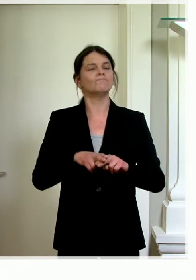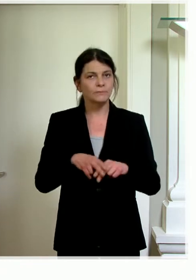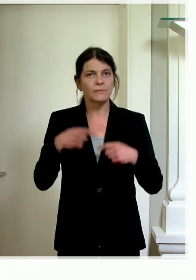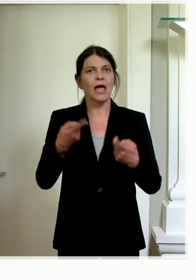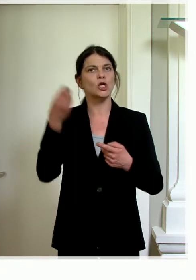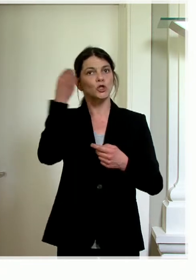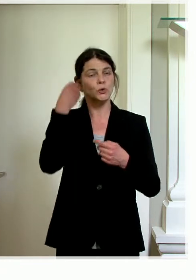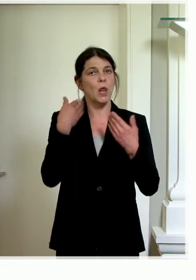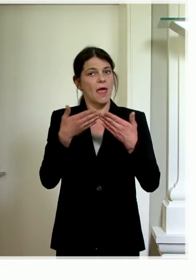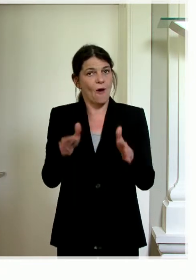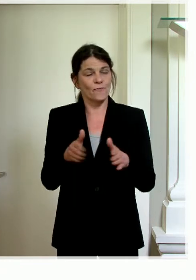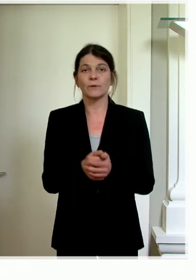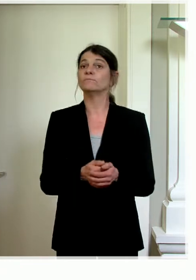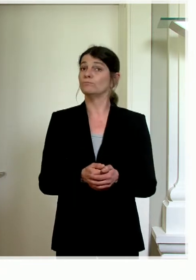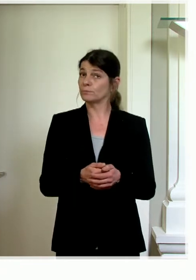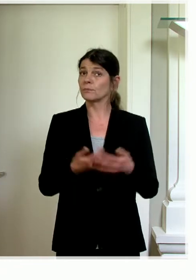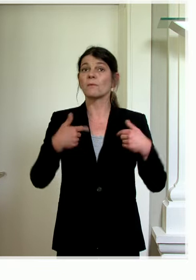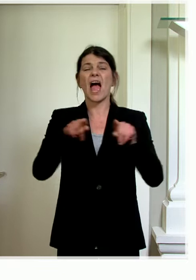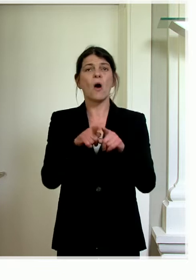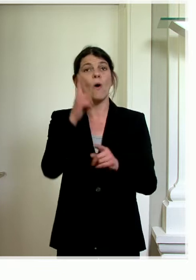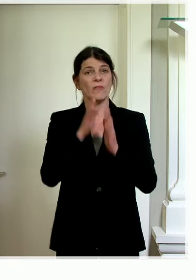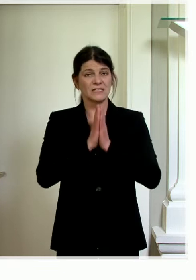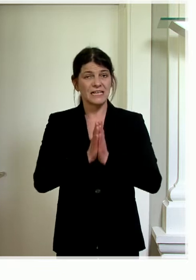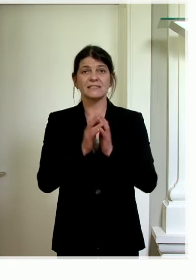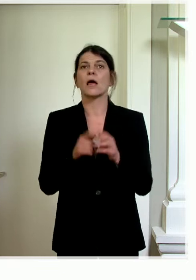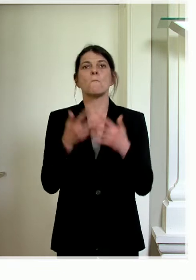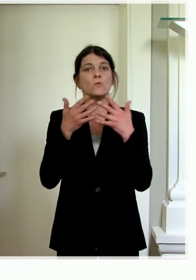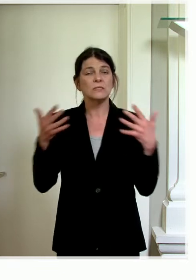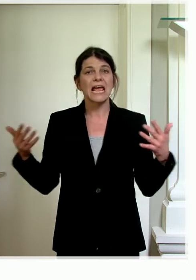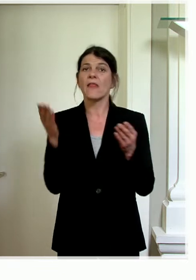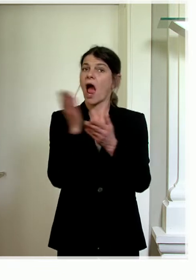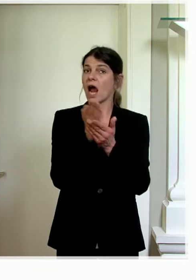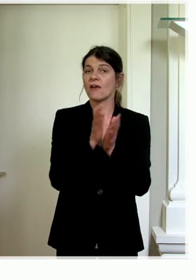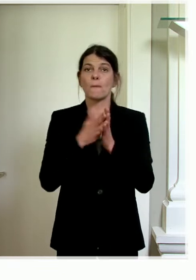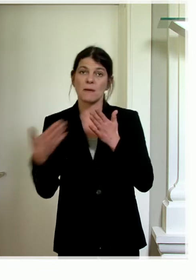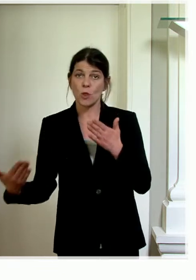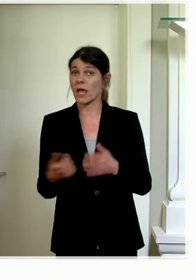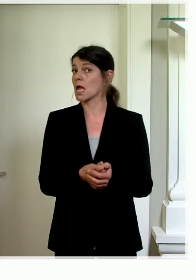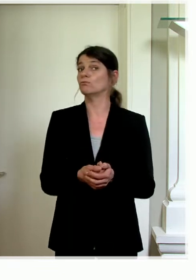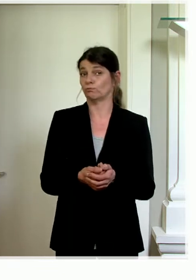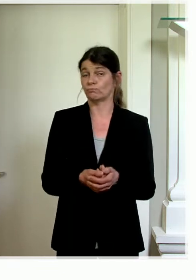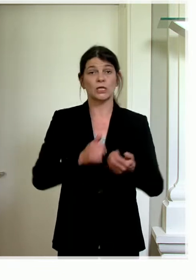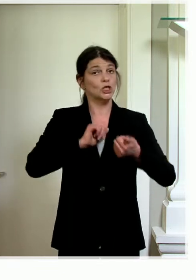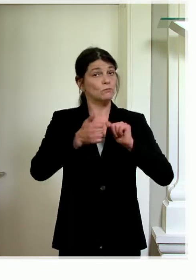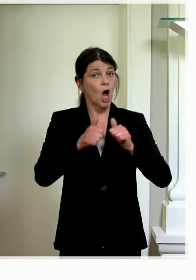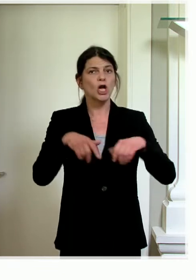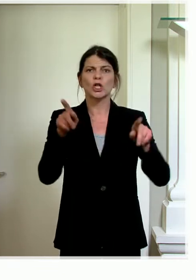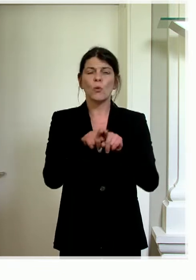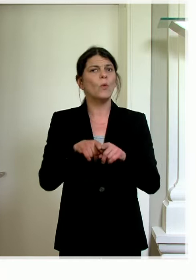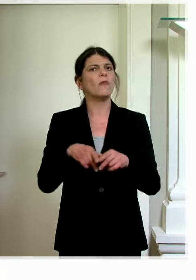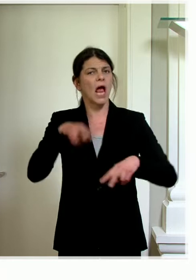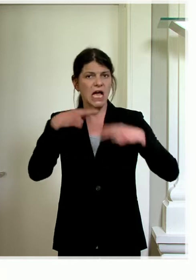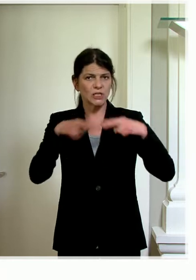dann die Schulen geöffnet, aber auch Gottesdienste, Museen, Archive, Bibliotheken, Sport und die